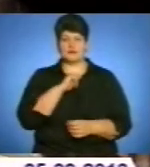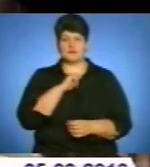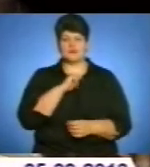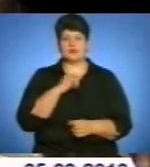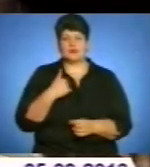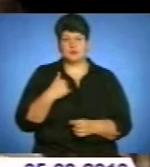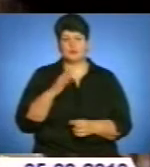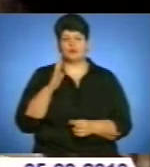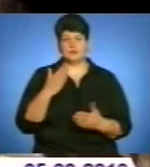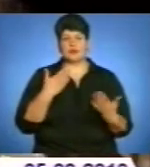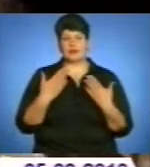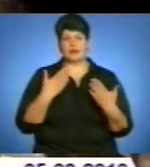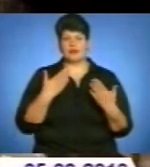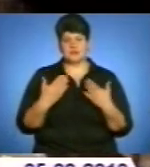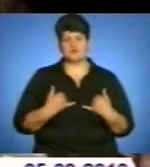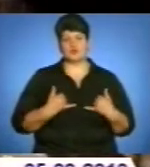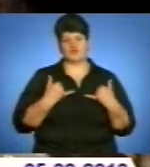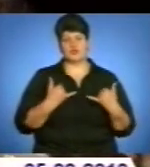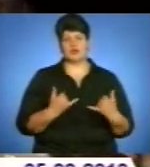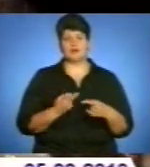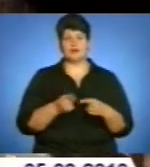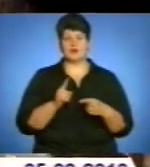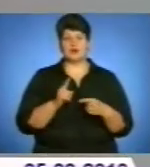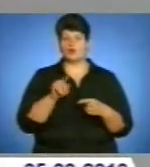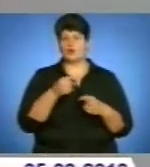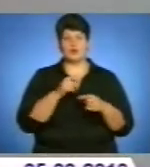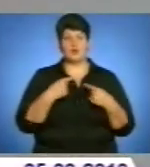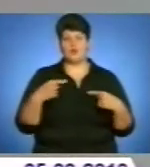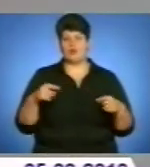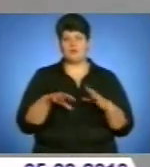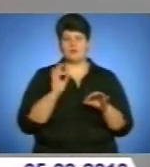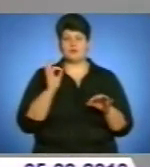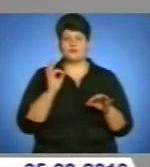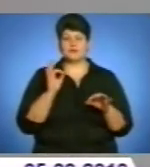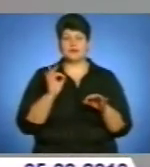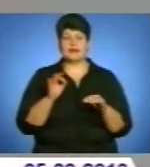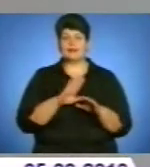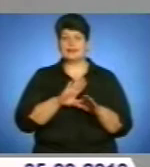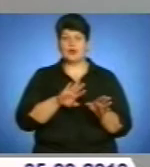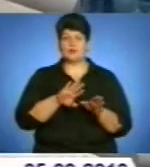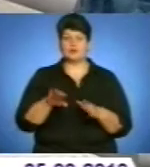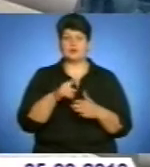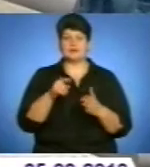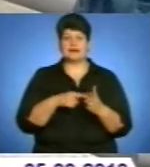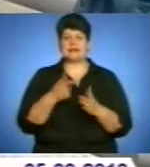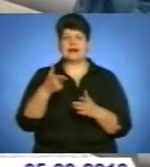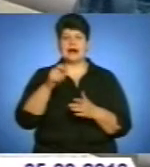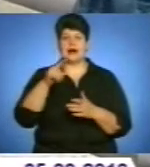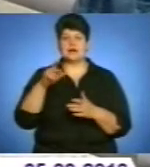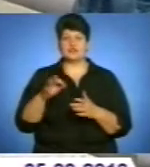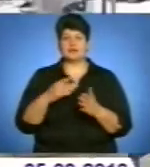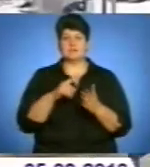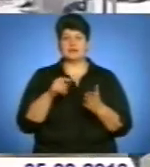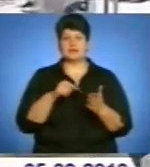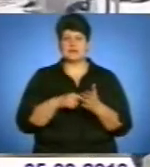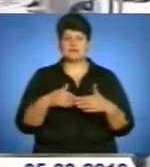безусловно, будемо відноситися з уваженням. К будь-якому. Не оминули увагу президента і газове питання. Глава української держави